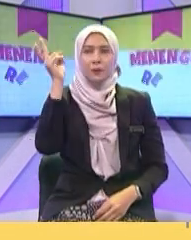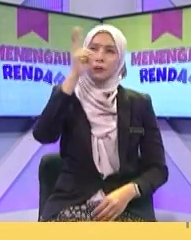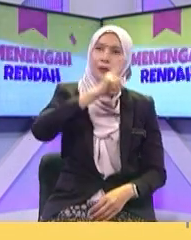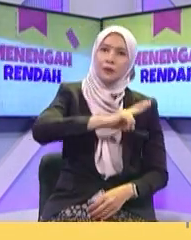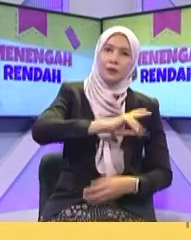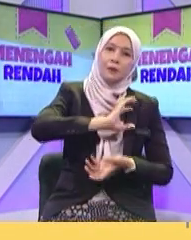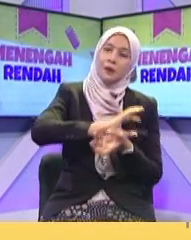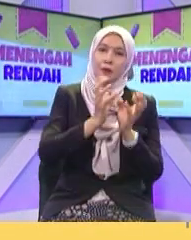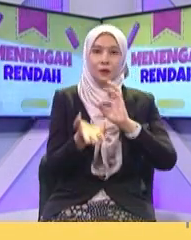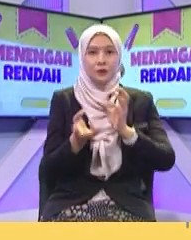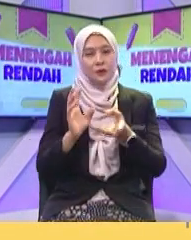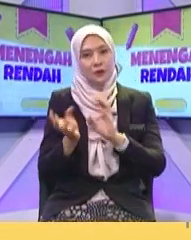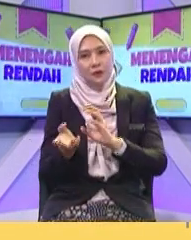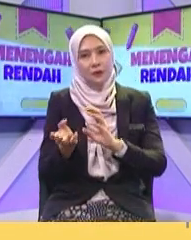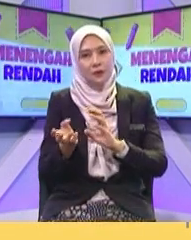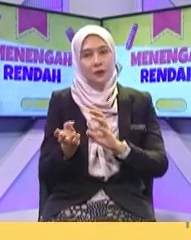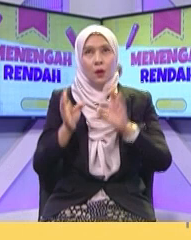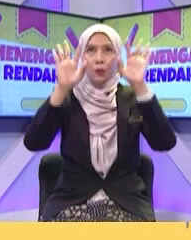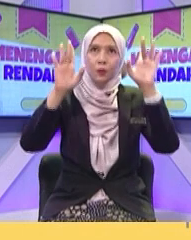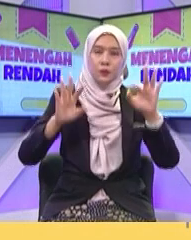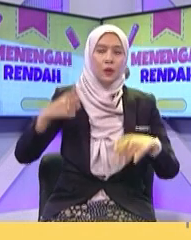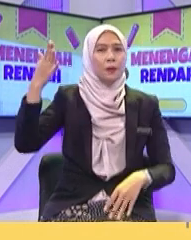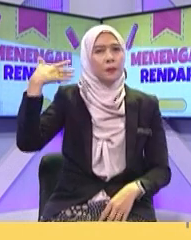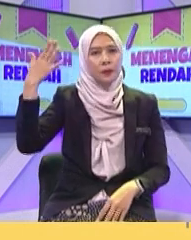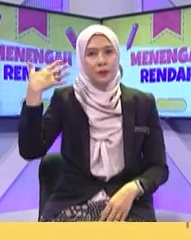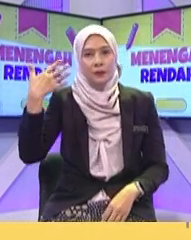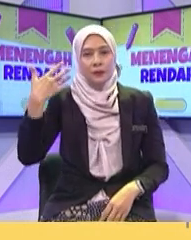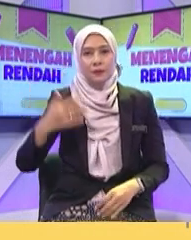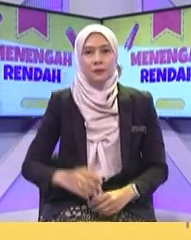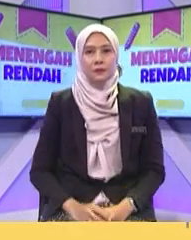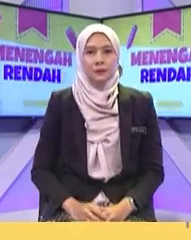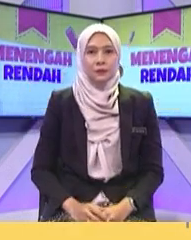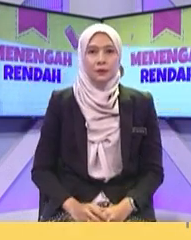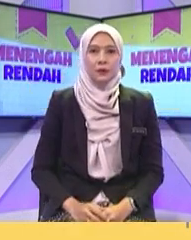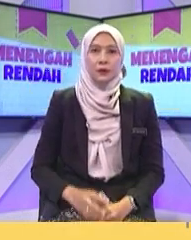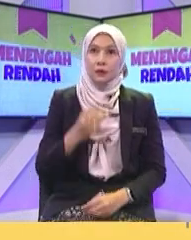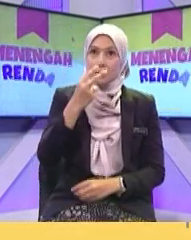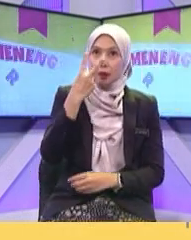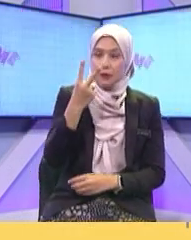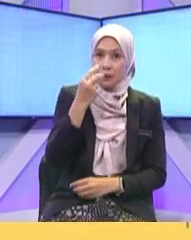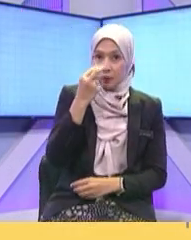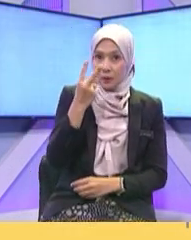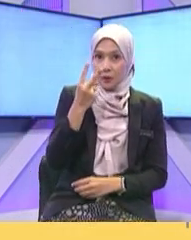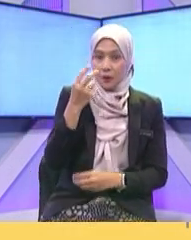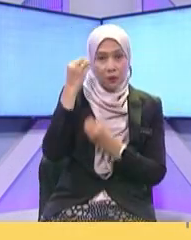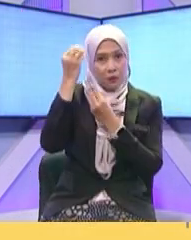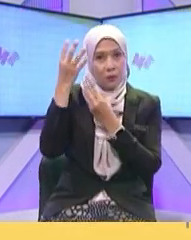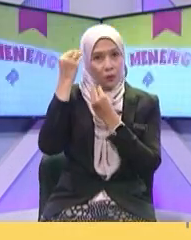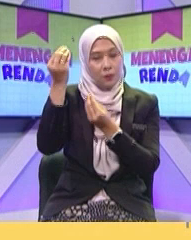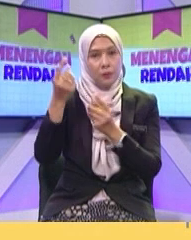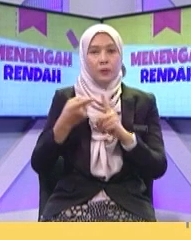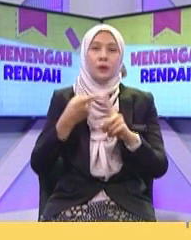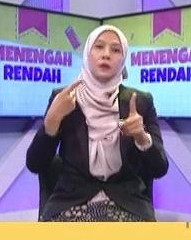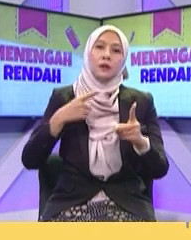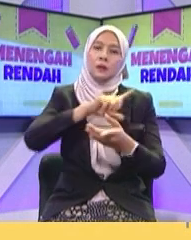Menjalankan Siaran langsung Siaran dalam dan luar negara Kita mendapat maklumat Berita-berita Yang